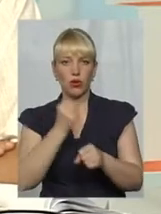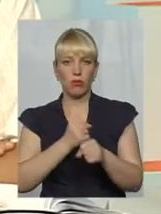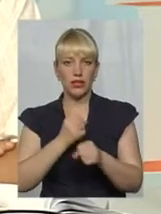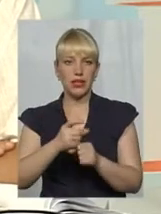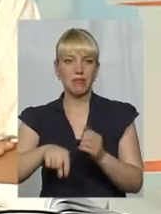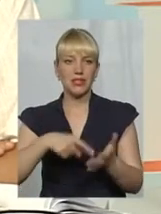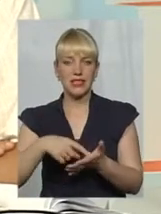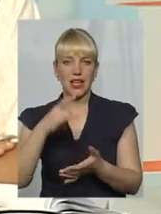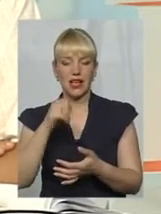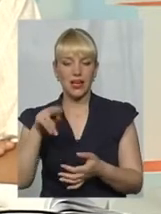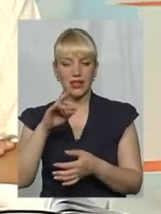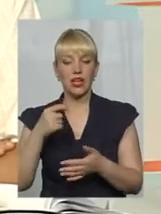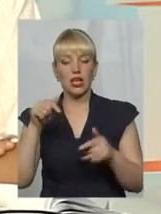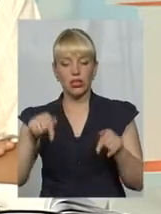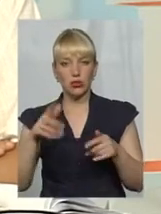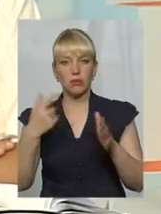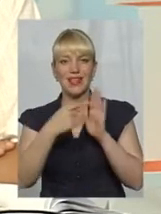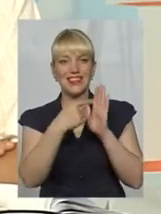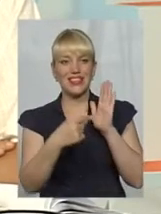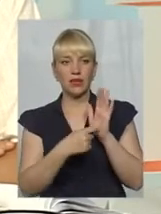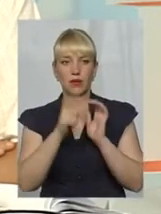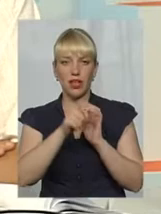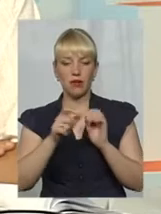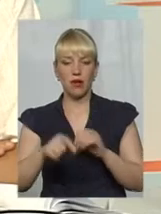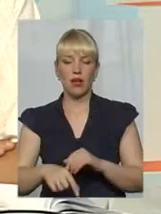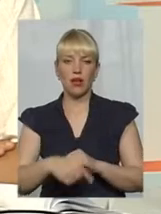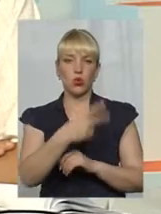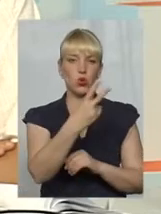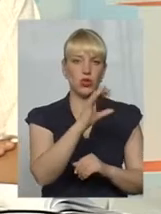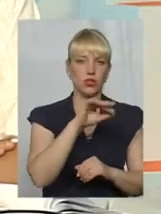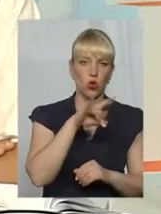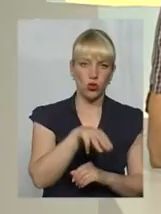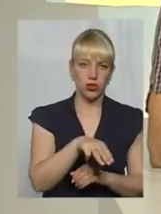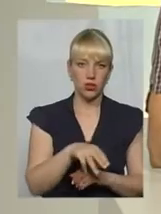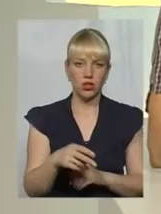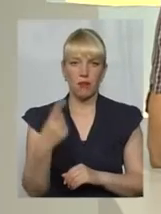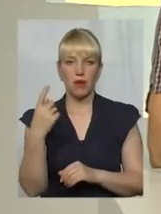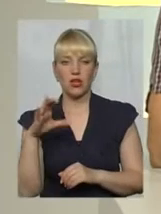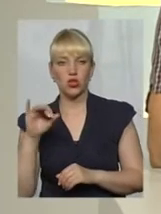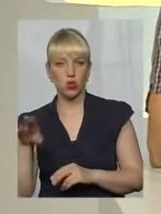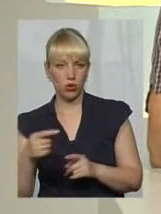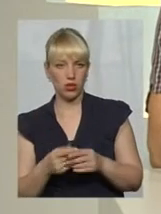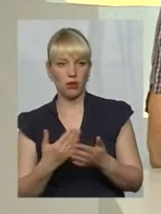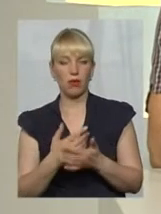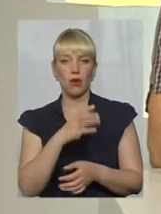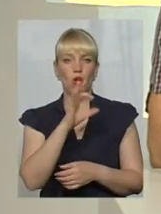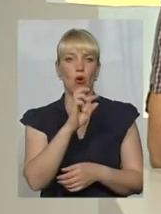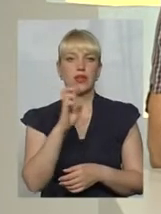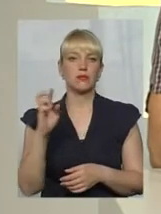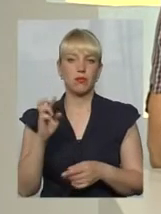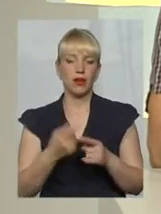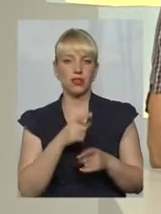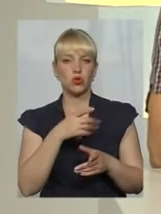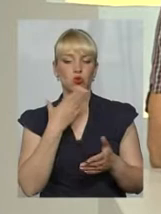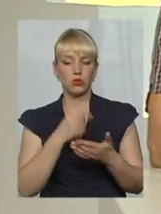Тому ми тут ділимо мешканців на якихось другосортних і першосортних. ОСВБ собі створили, мають свої проблеми, мають свій будинок. Це такий